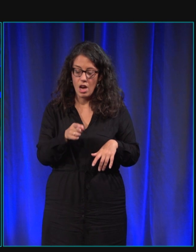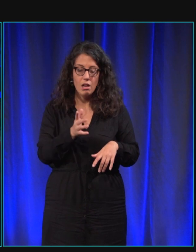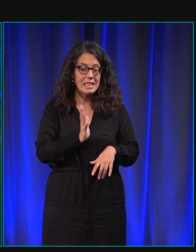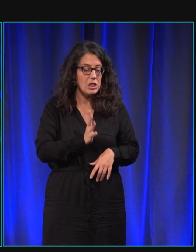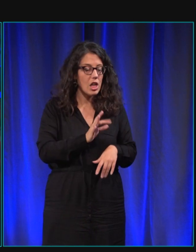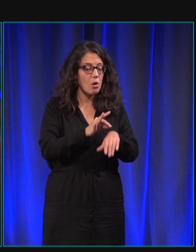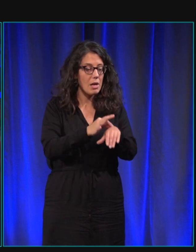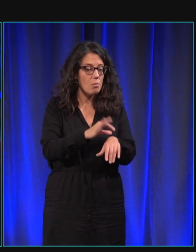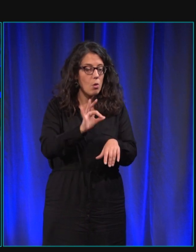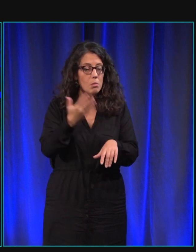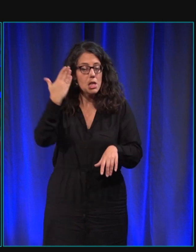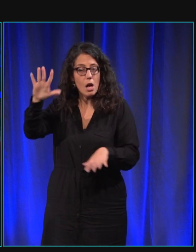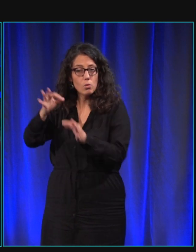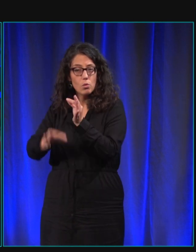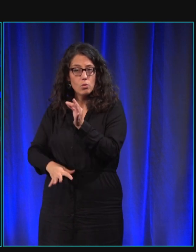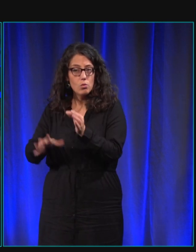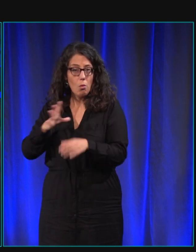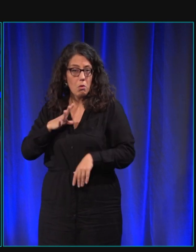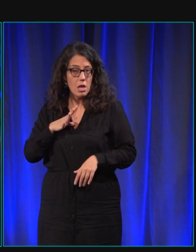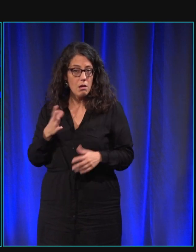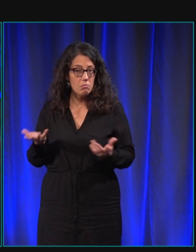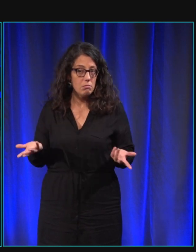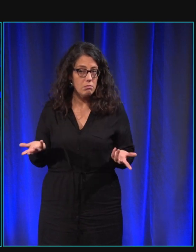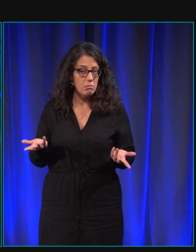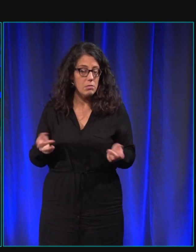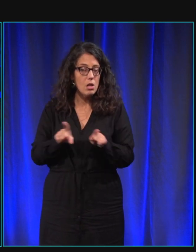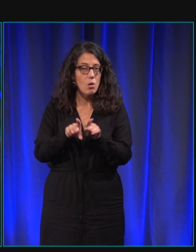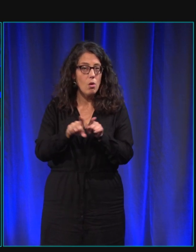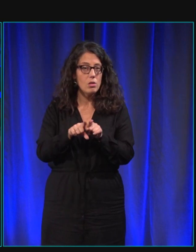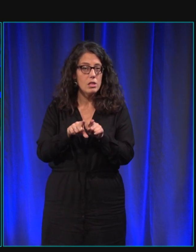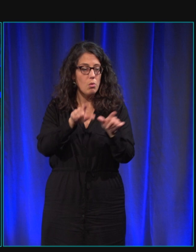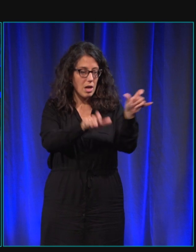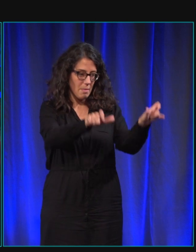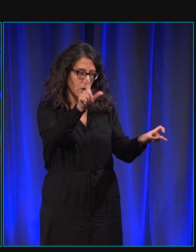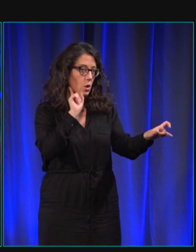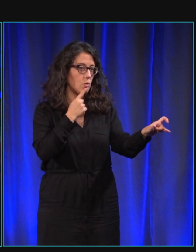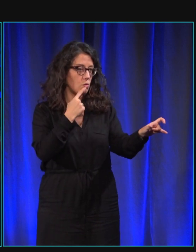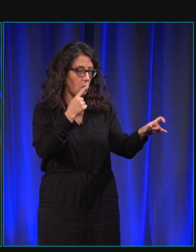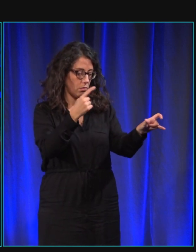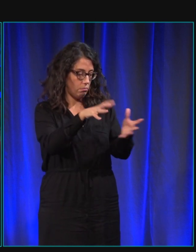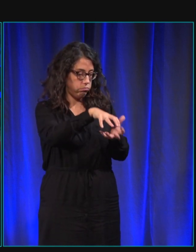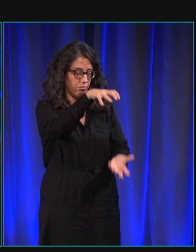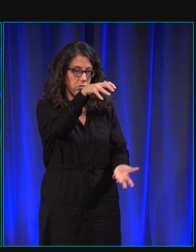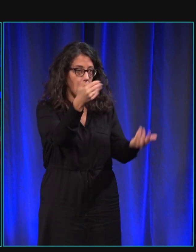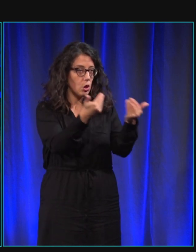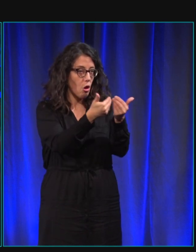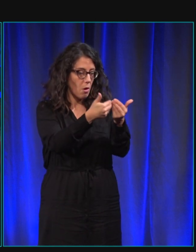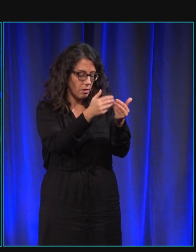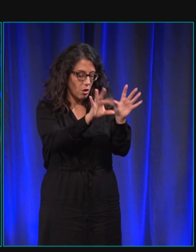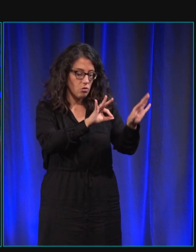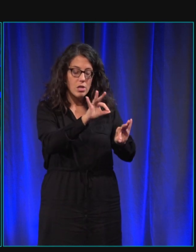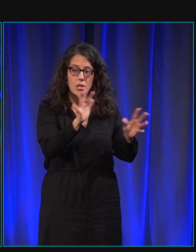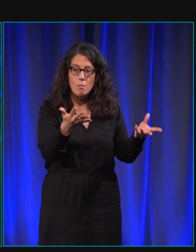chiens d'accompagnement et comment vous choisissez les bénéficiaires du coup par rapport à la forte demande j'imagine